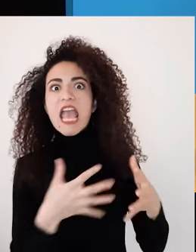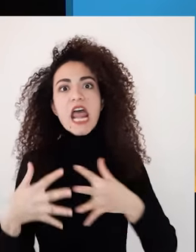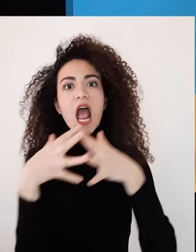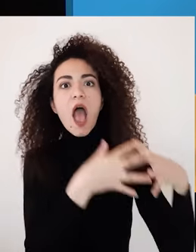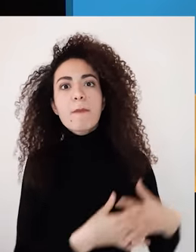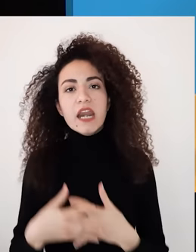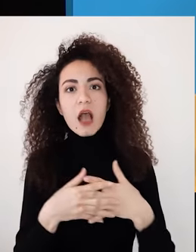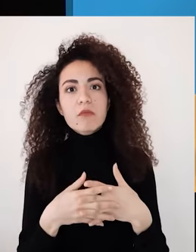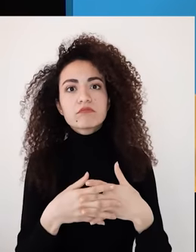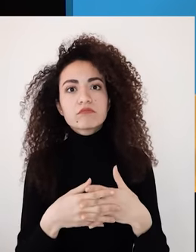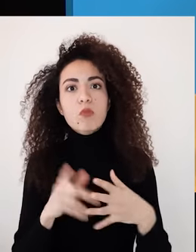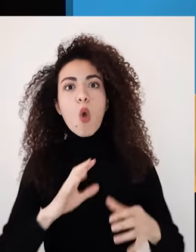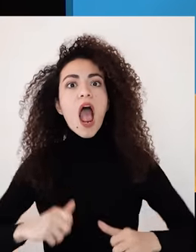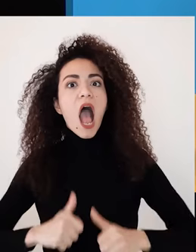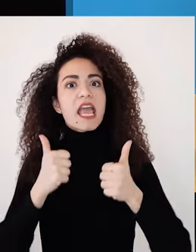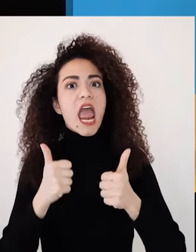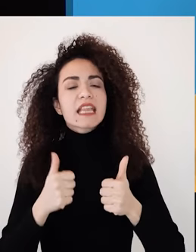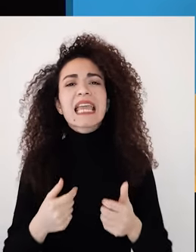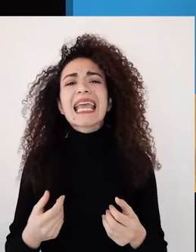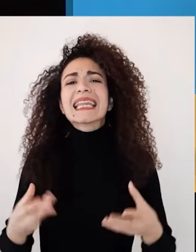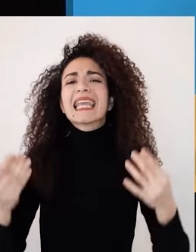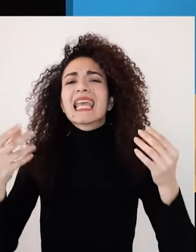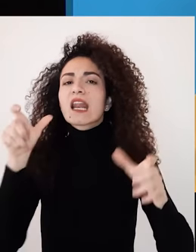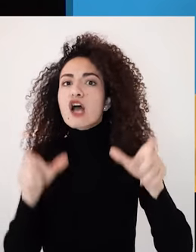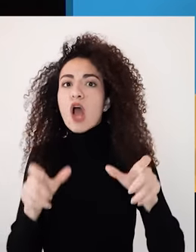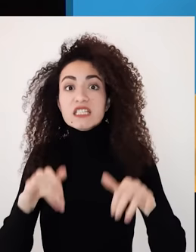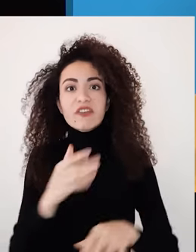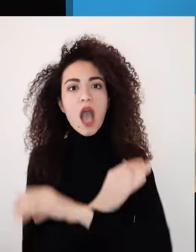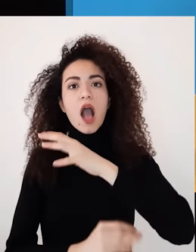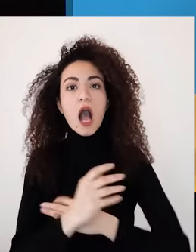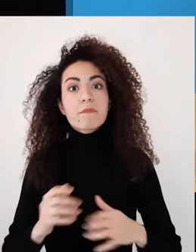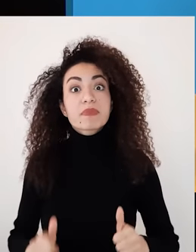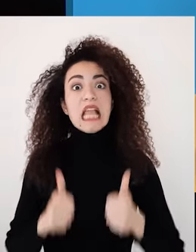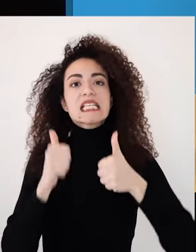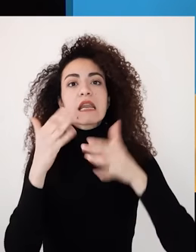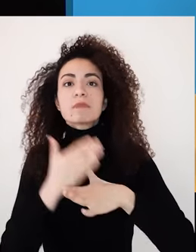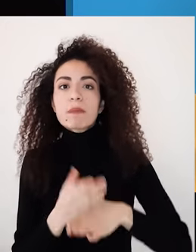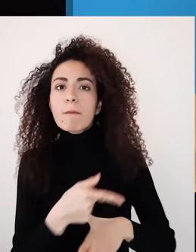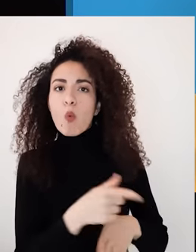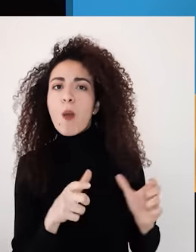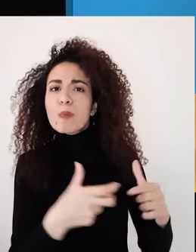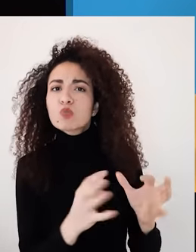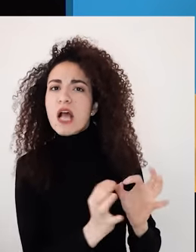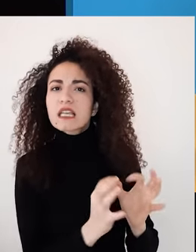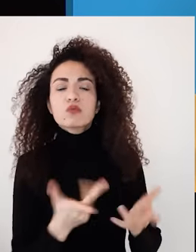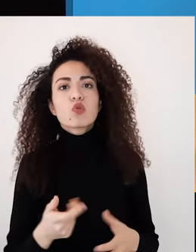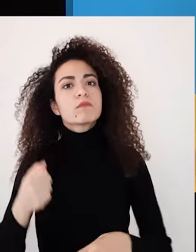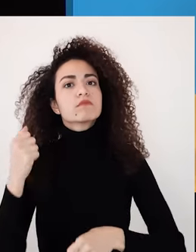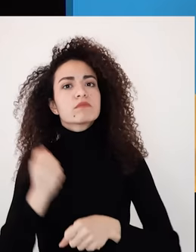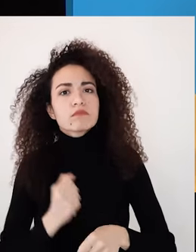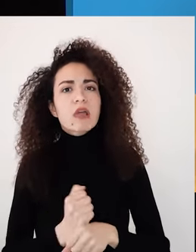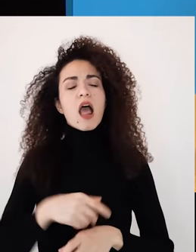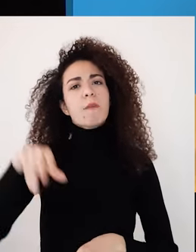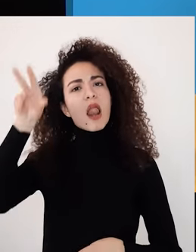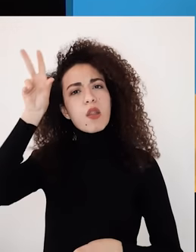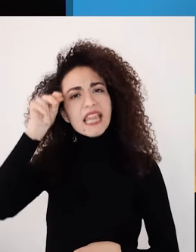حياة ملايين من الأشخاص دول الإعاقة بما يخص كل نواحي الحياة من تعليم وعمل ووصول الأماكن